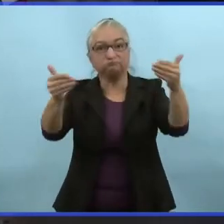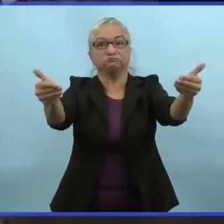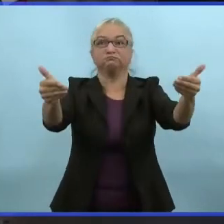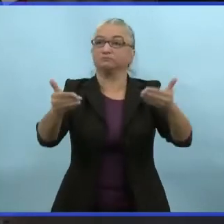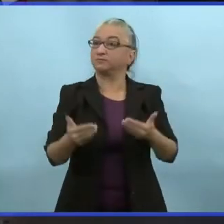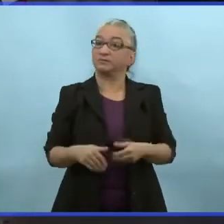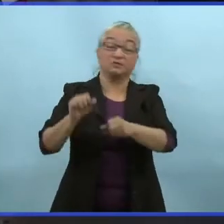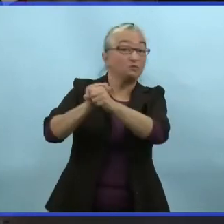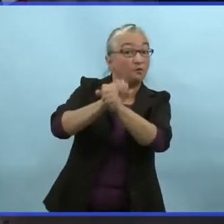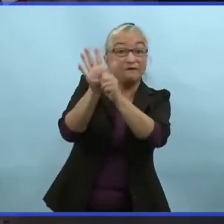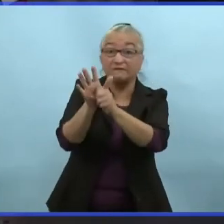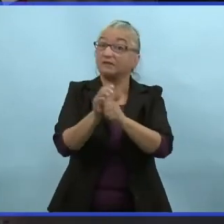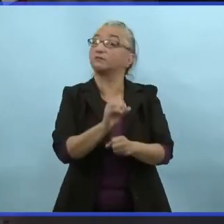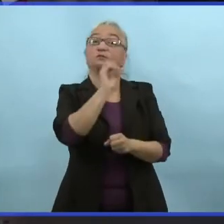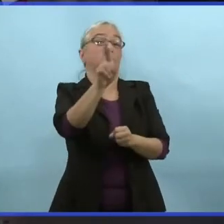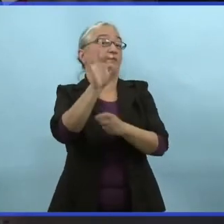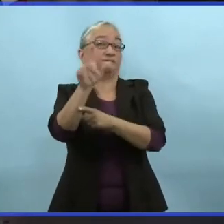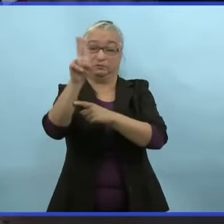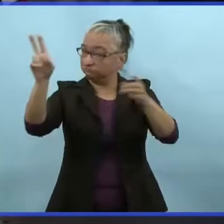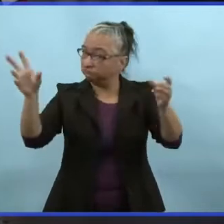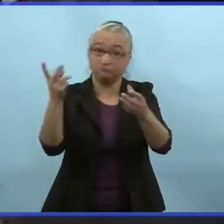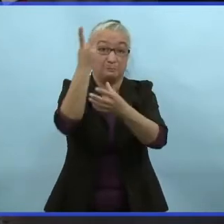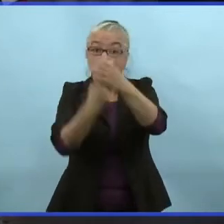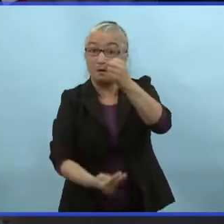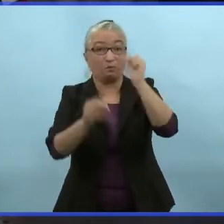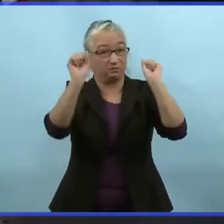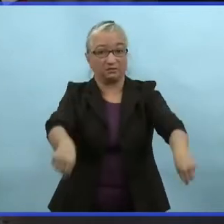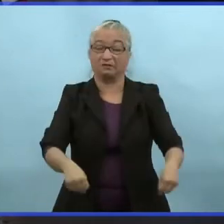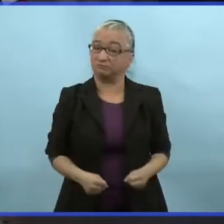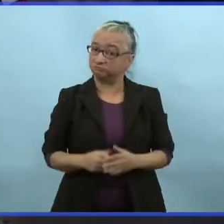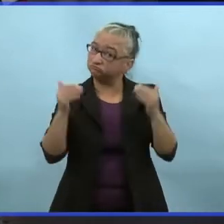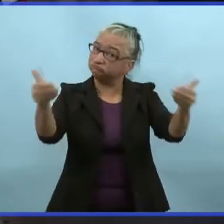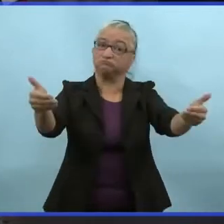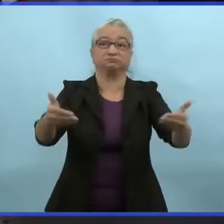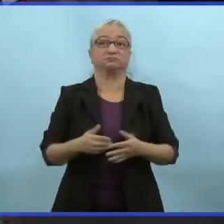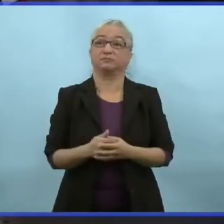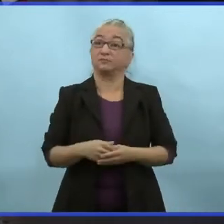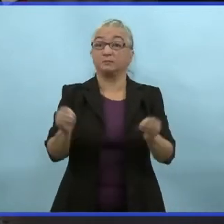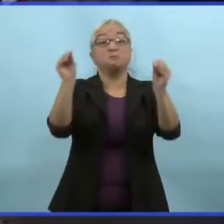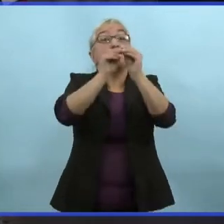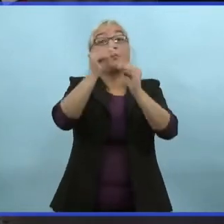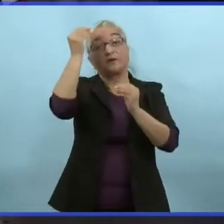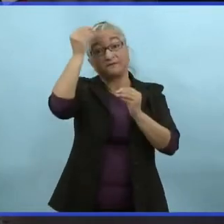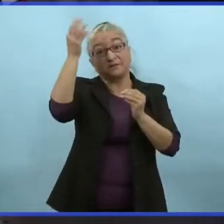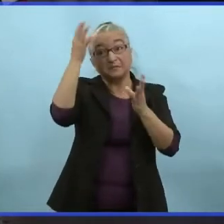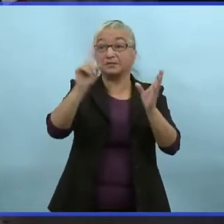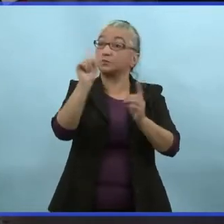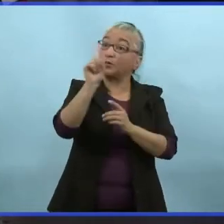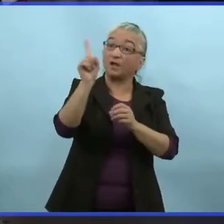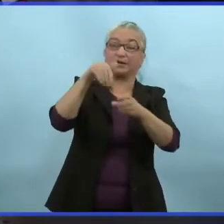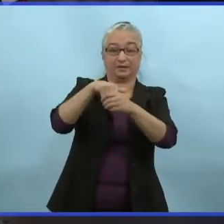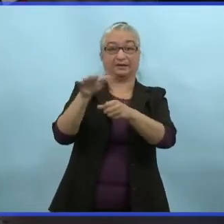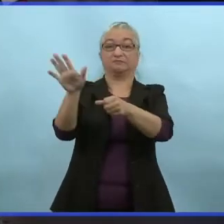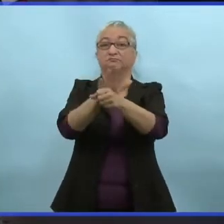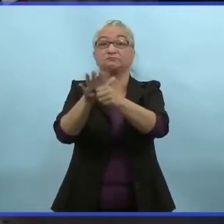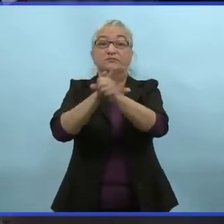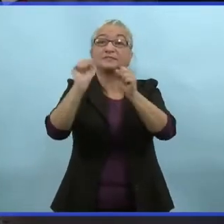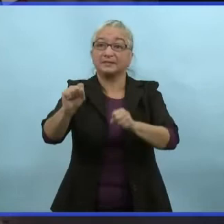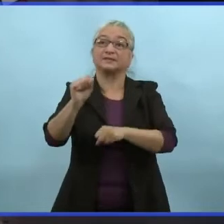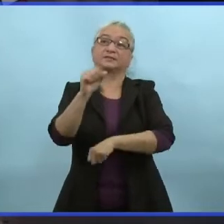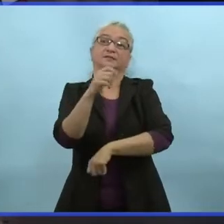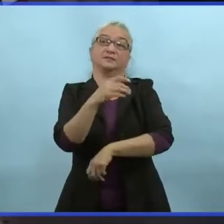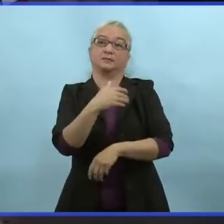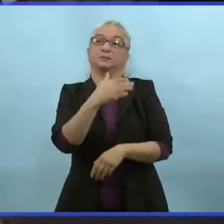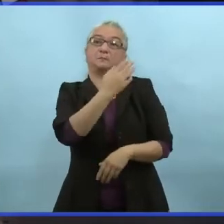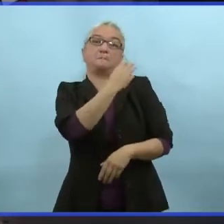contre la grippe, et pour ceux qui le peuvent, contre la COVID-19. Le site Protégeons l'EMB a fourni des renseignements sur les